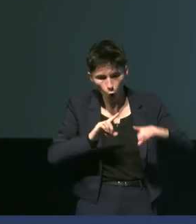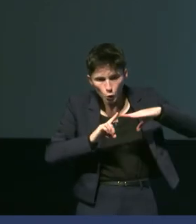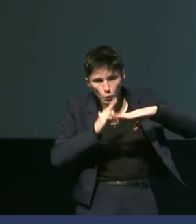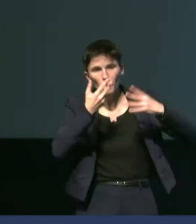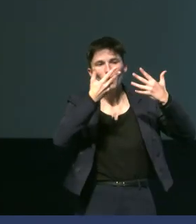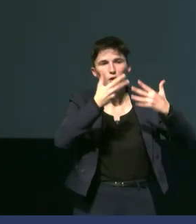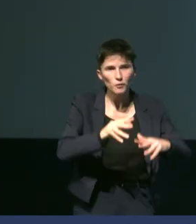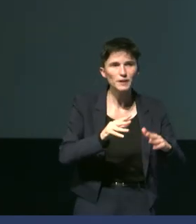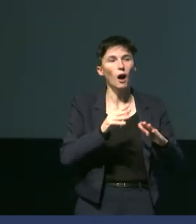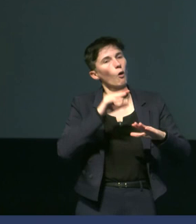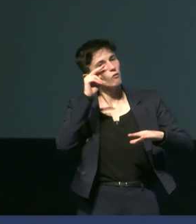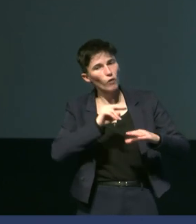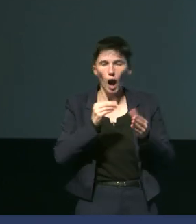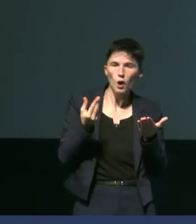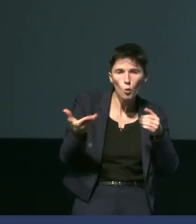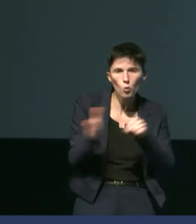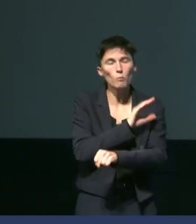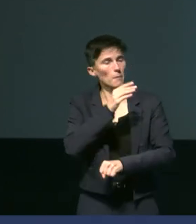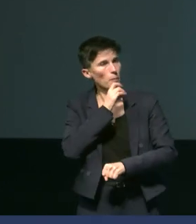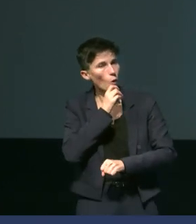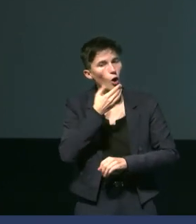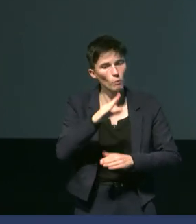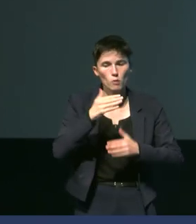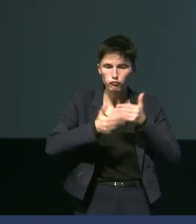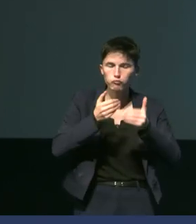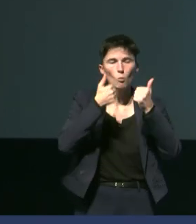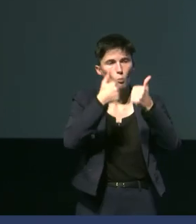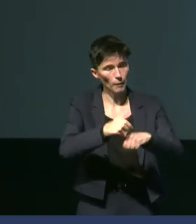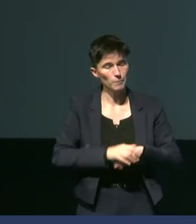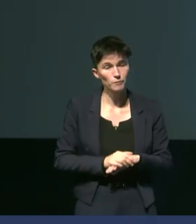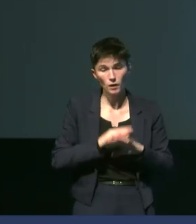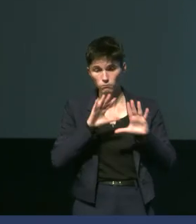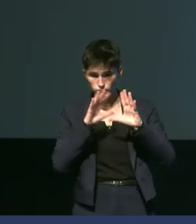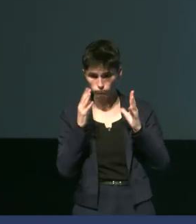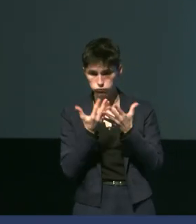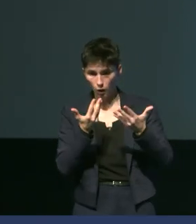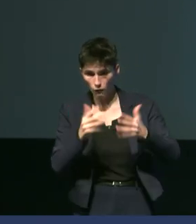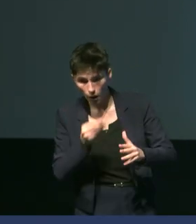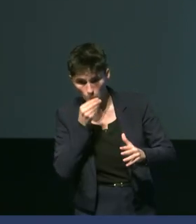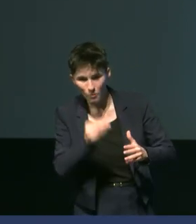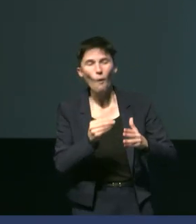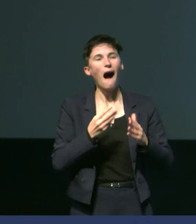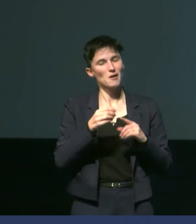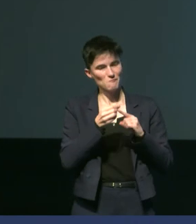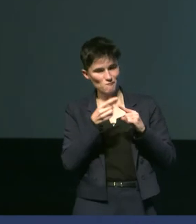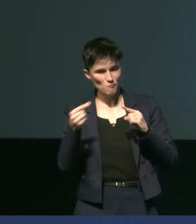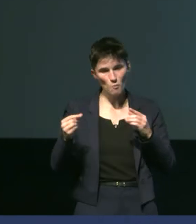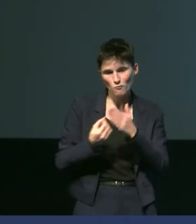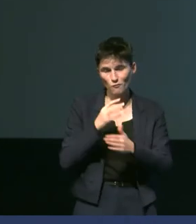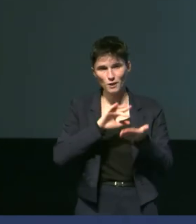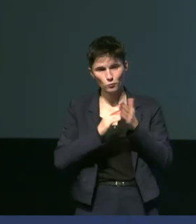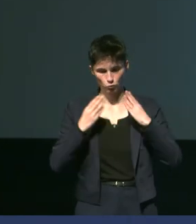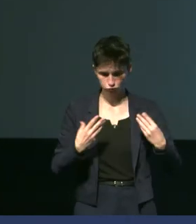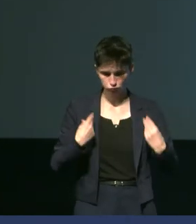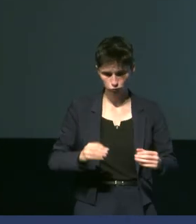encore tout à fait matures, mais disons qu'elles sont déjà bien avancées et jusqu'à avoir un individu en nouveau plumage. Ici, la petite astuce,